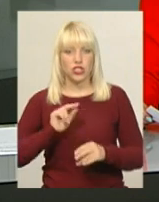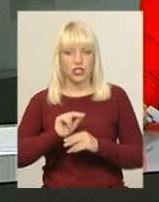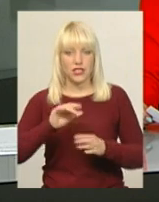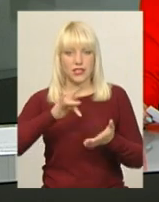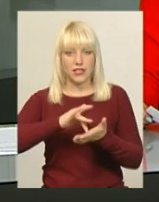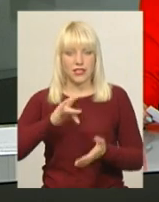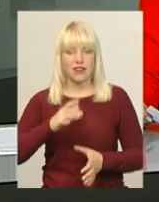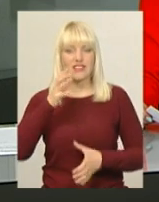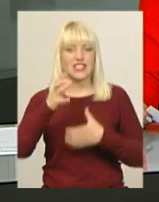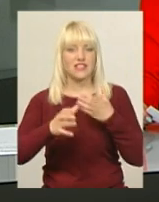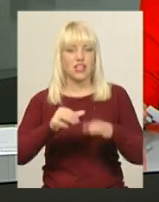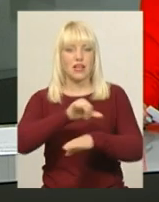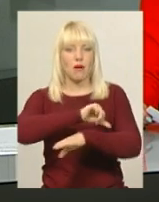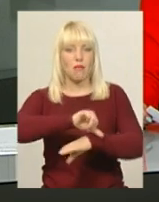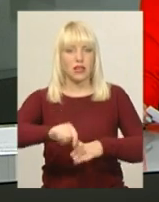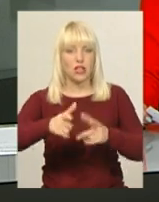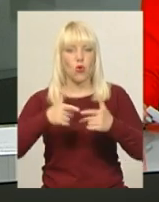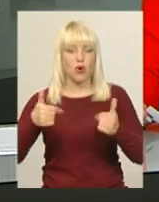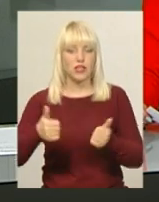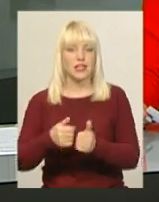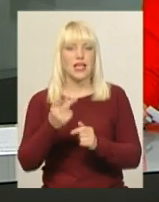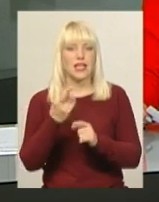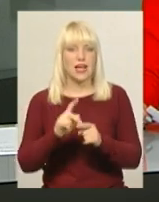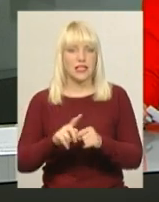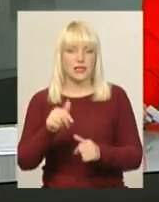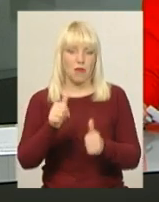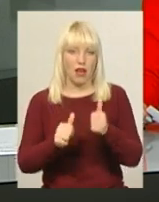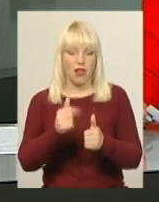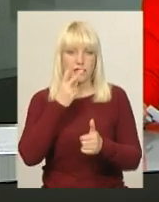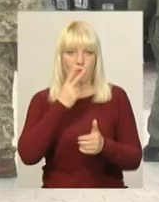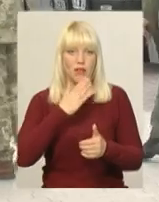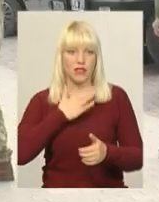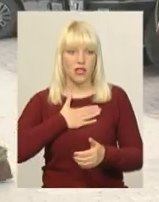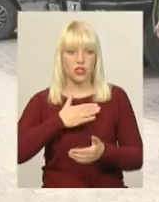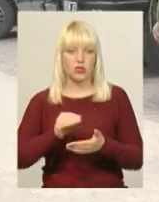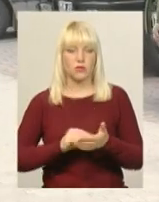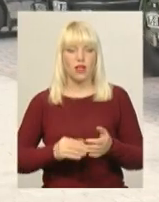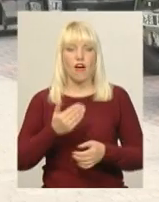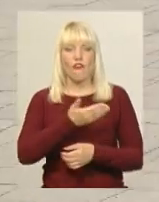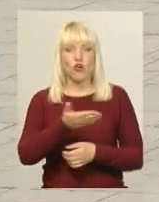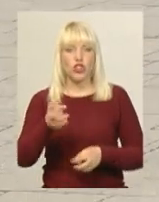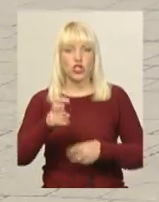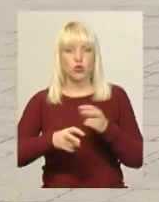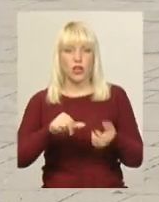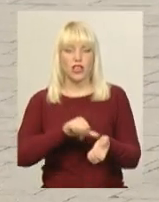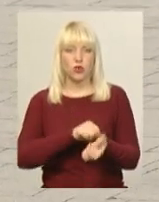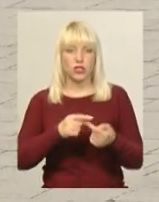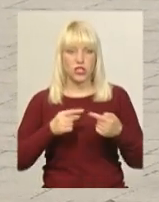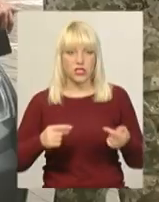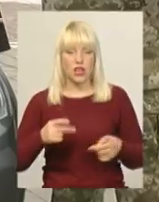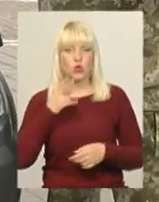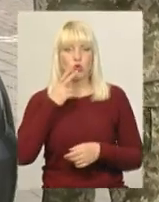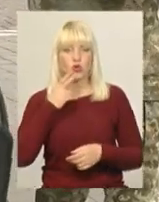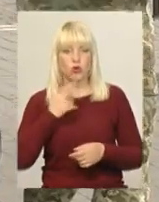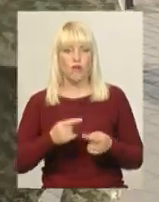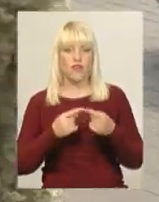організації. Як змагалися кінологічні команди, бачила Дарина Денисенко. Вони шукають наркотичні засоби та тютюнові вироби.